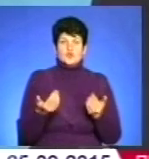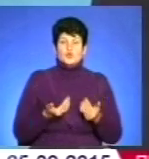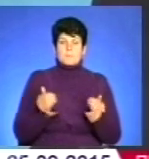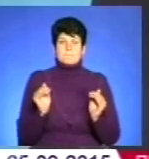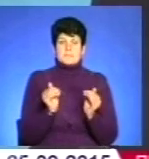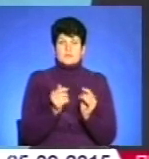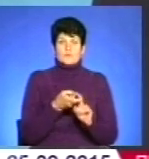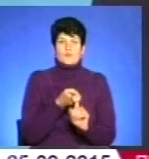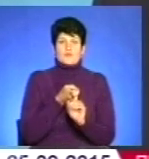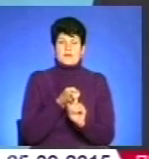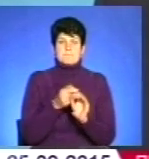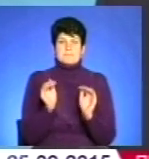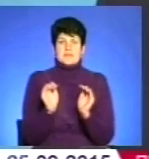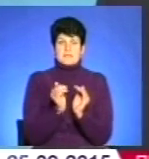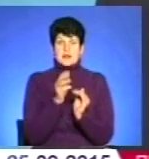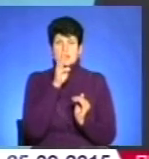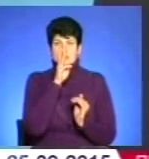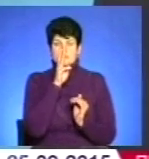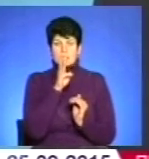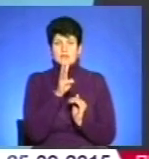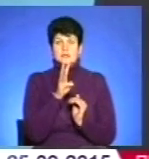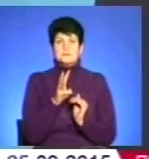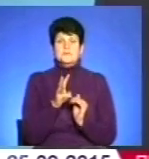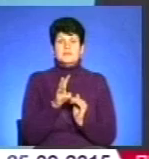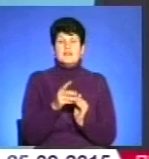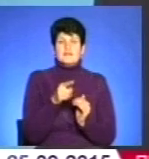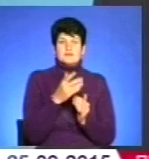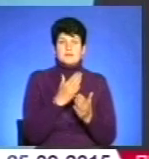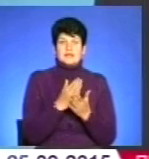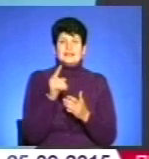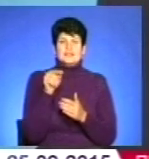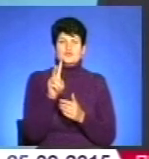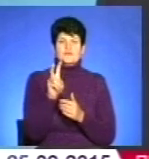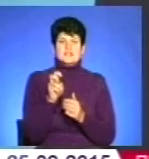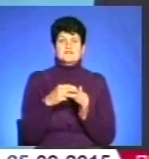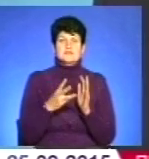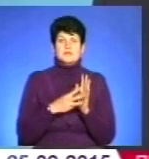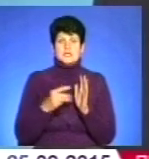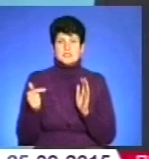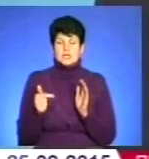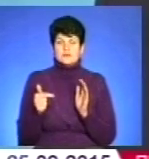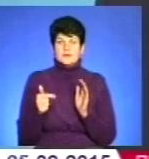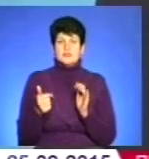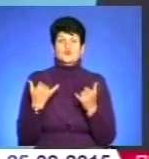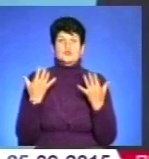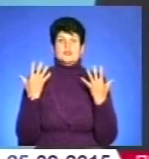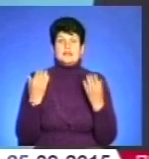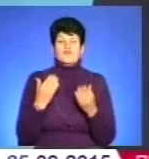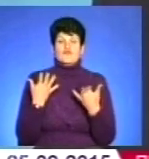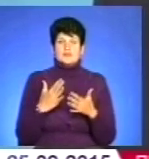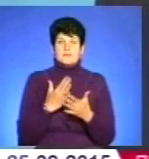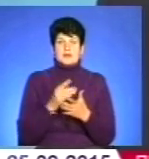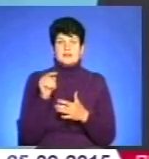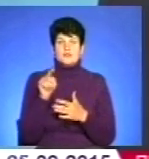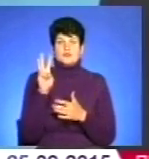мінімумом пов'язана мінімальна заробітна плата, тобто ми мали 1218 гривень, на сьогоднішній день ми вже маємо